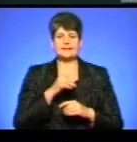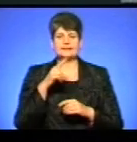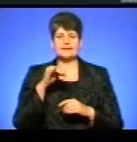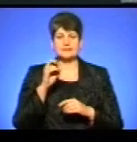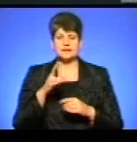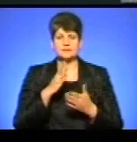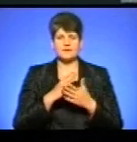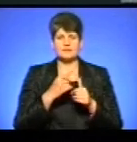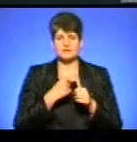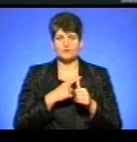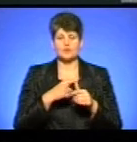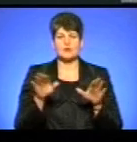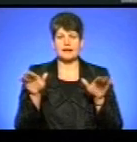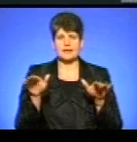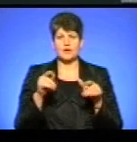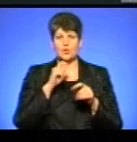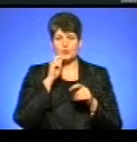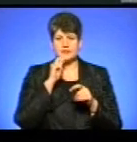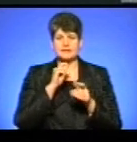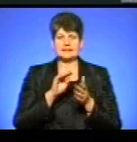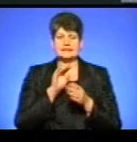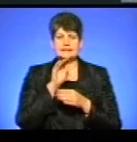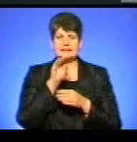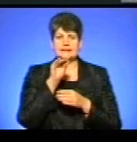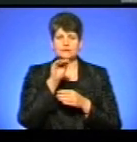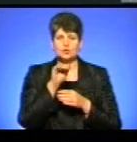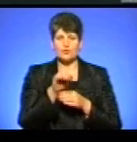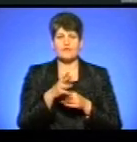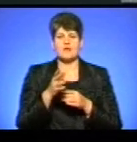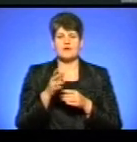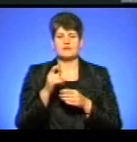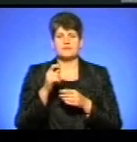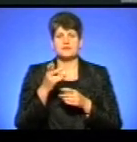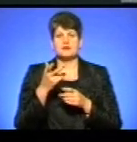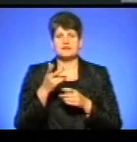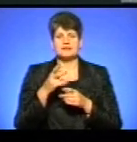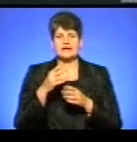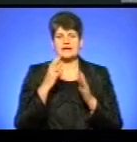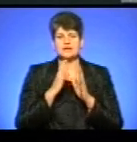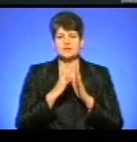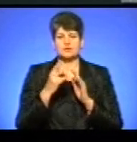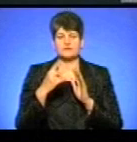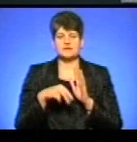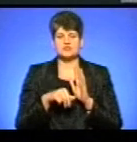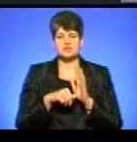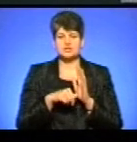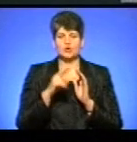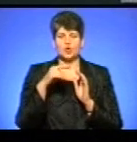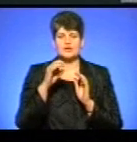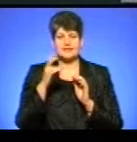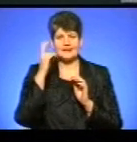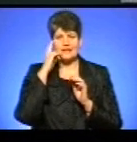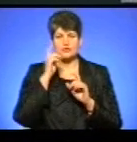назву «Крила України», готував і диктував його з радіостудії «Українського радіо» на Хрещатику-26 доцент Київського